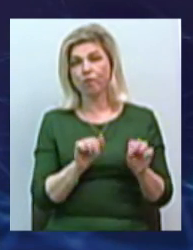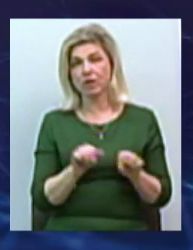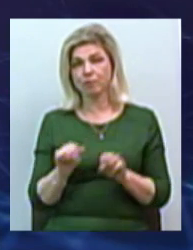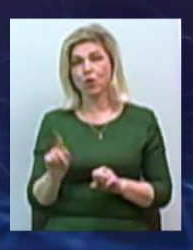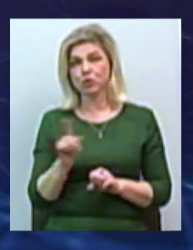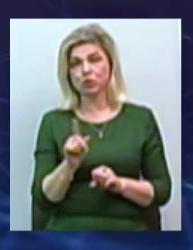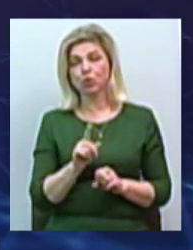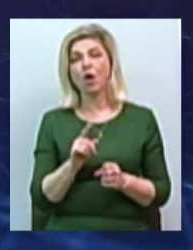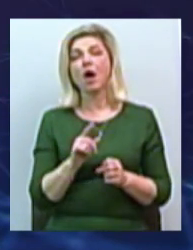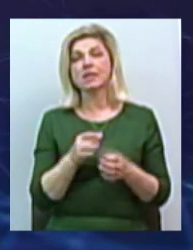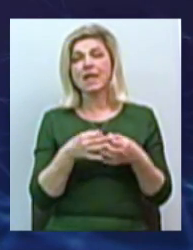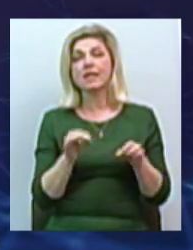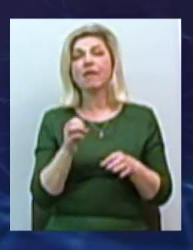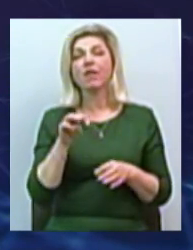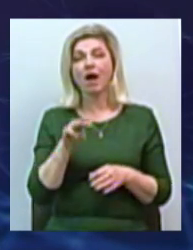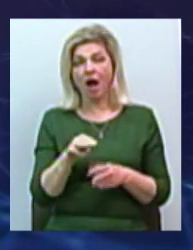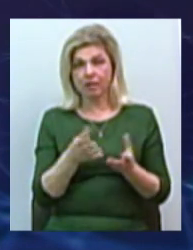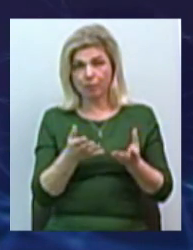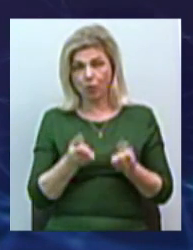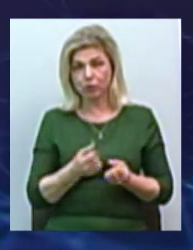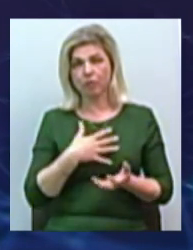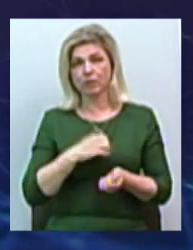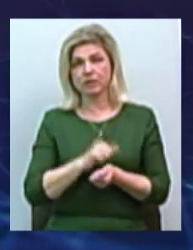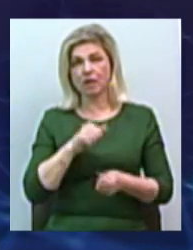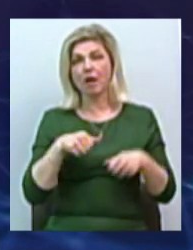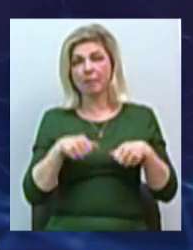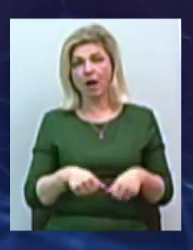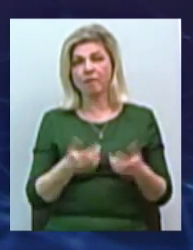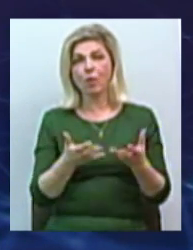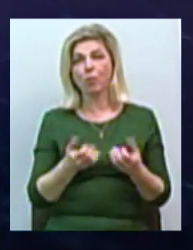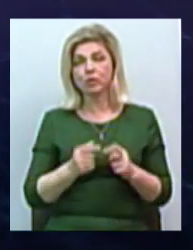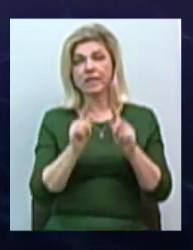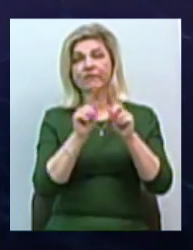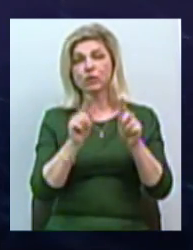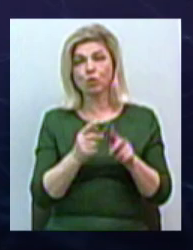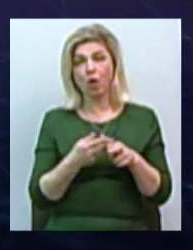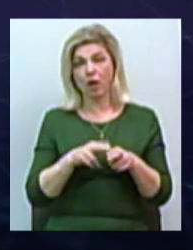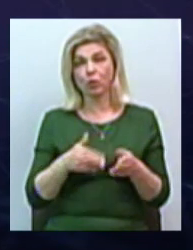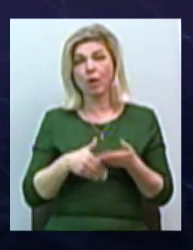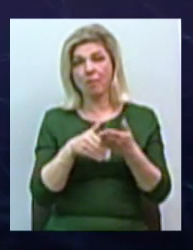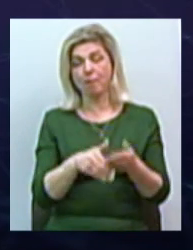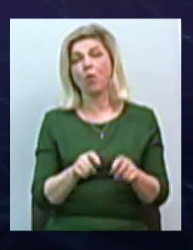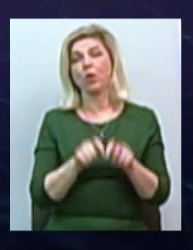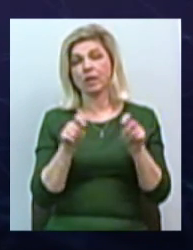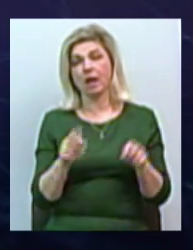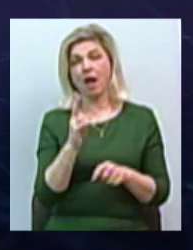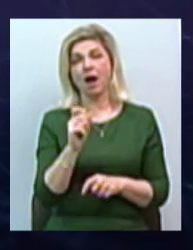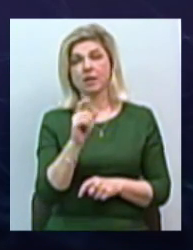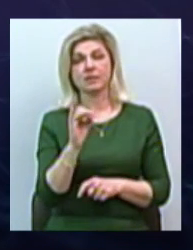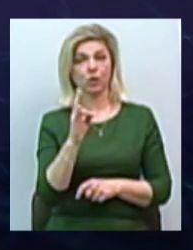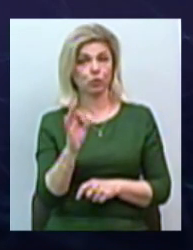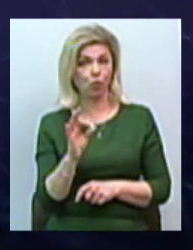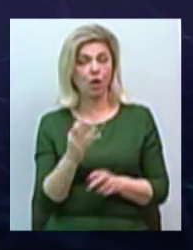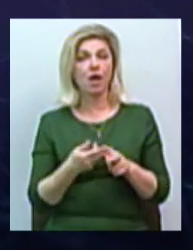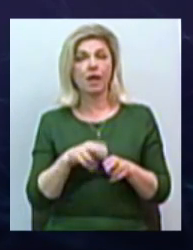соответствуючу сертифікацію, відстояти право получить соответствуючу зв'язку, яка поможет йому відкрити казино. Це, опять